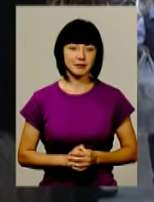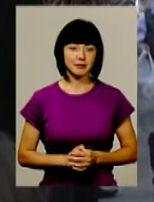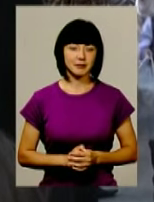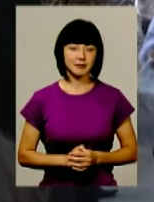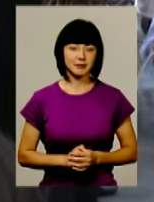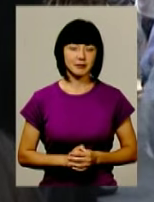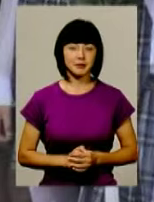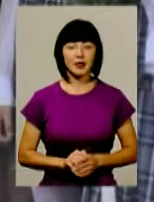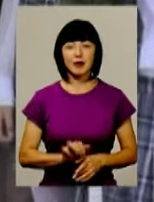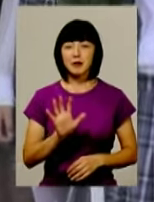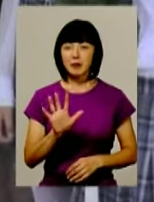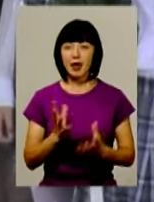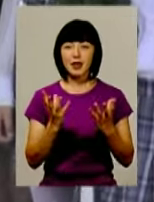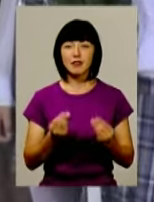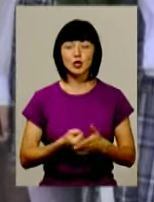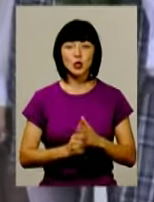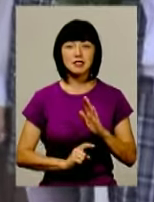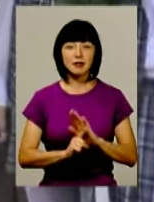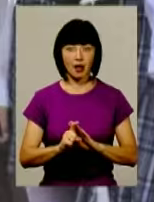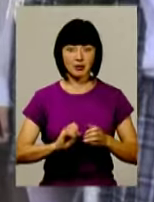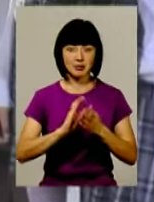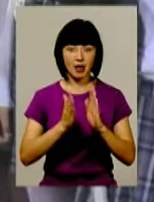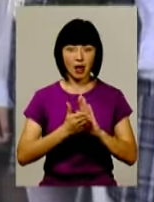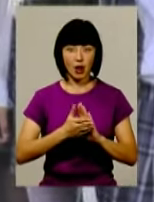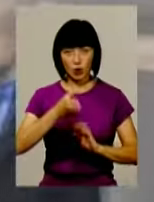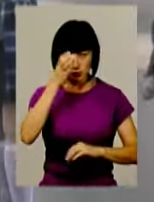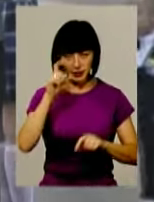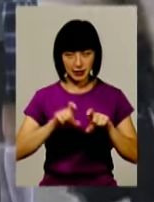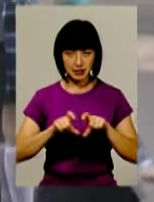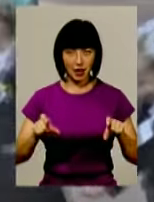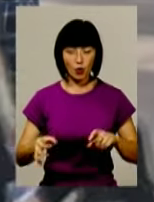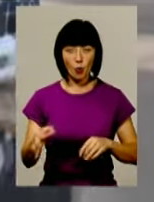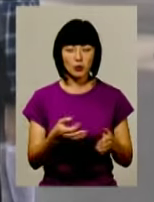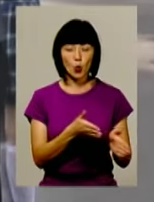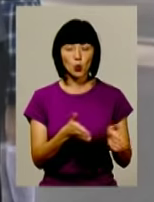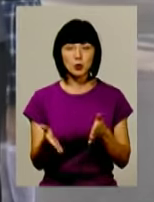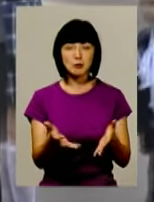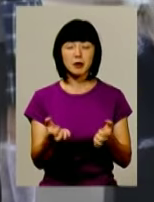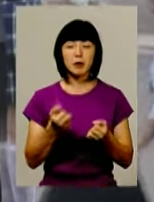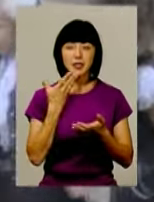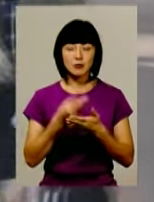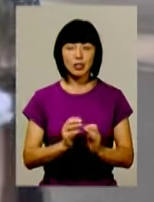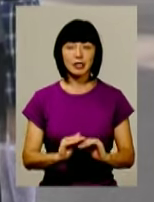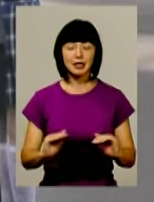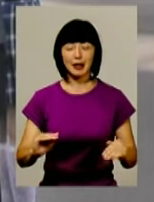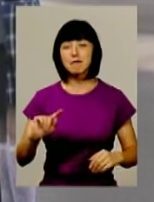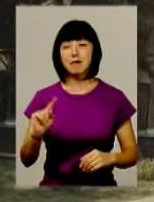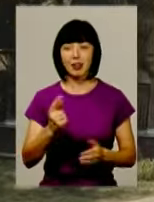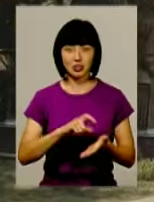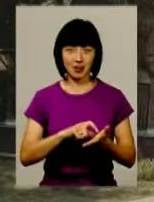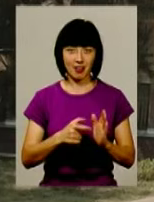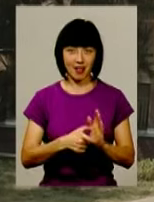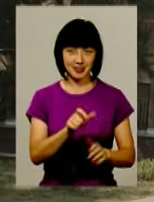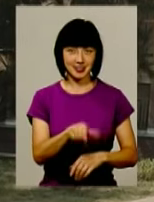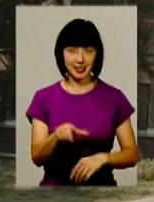П'ять днів до старту загальноосвітні заклади області готуються приймати своїх вихованців, надто першачків.